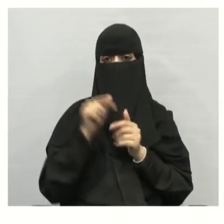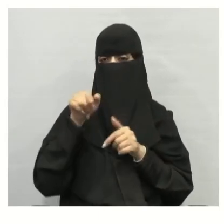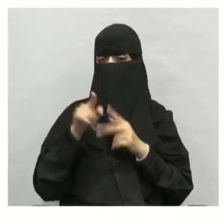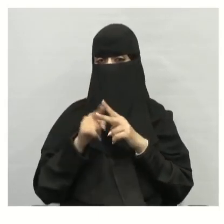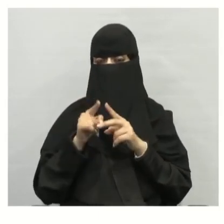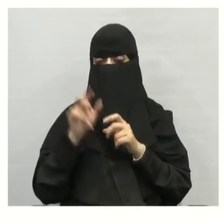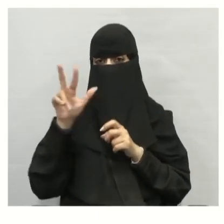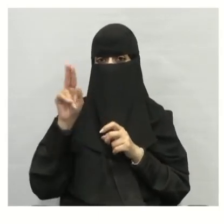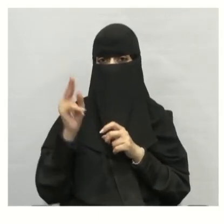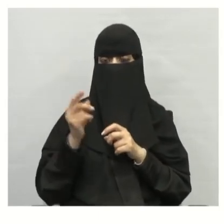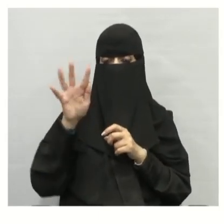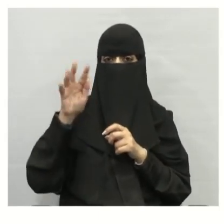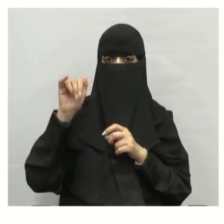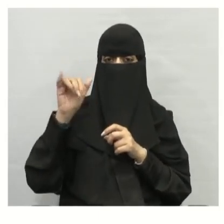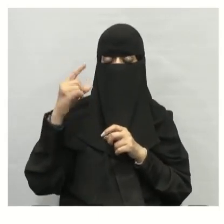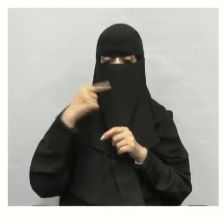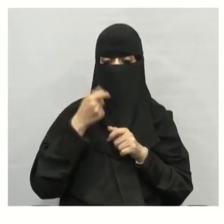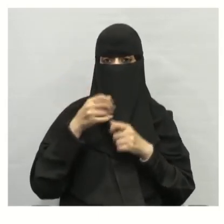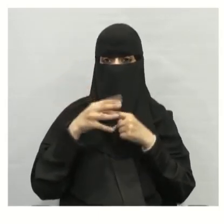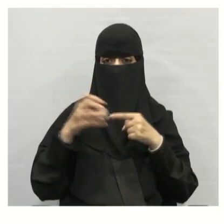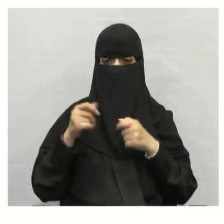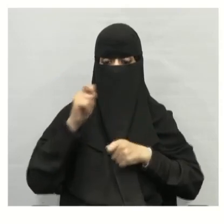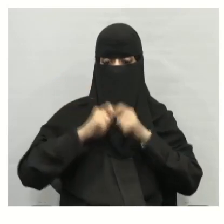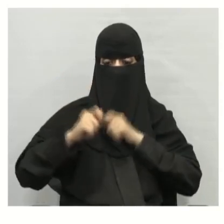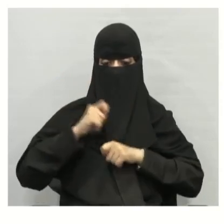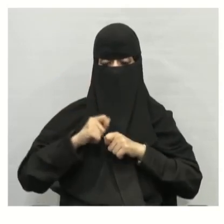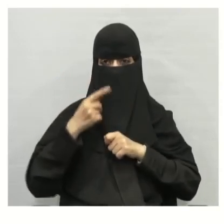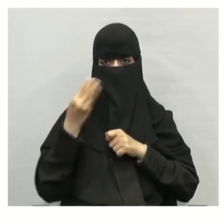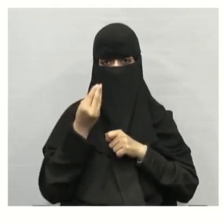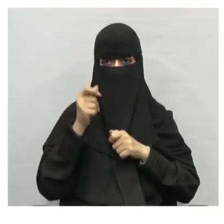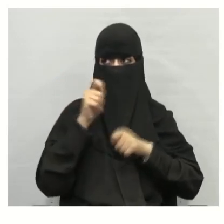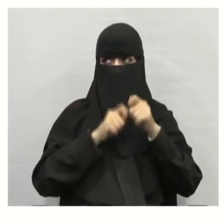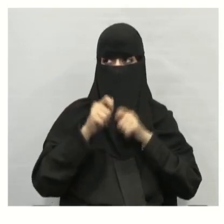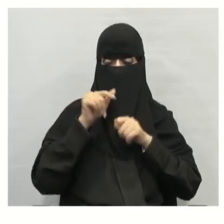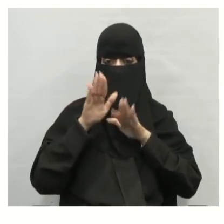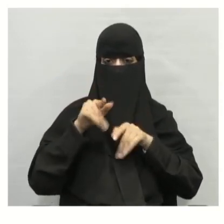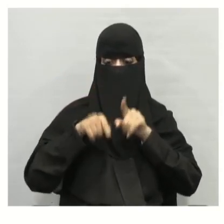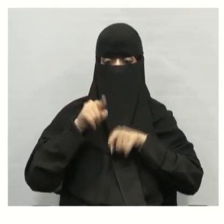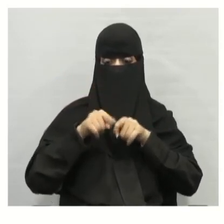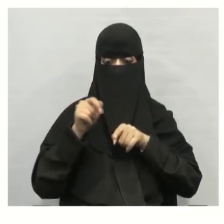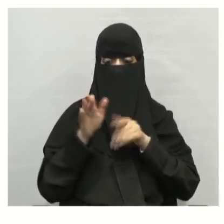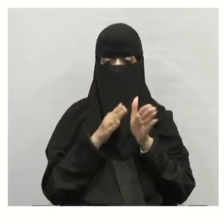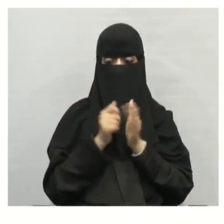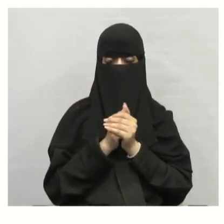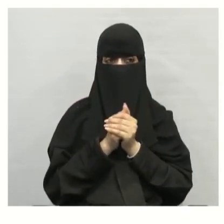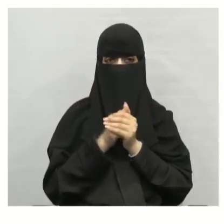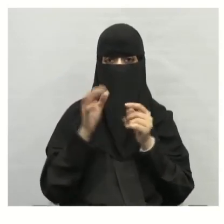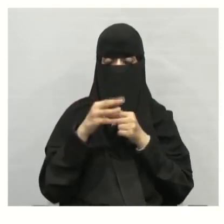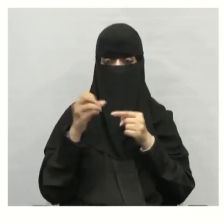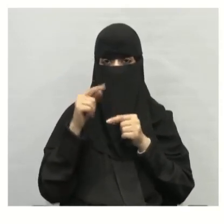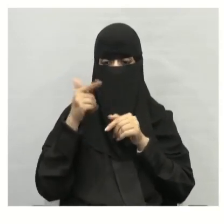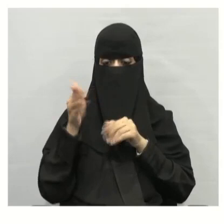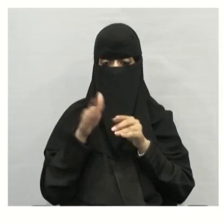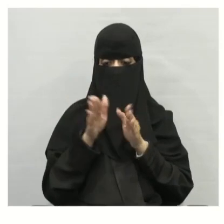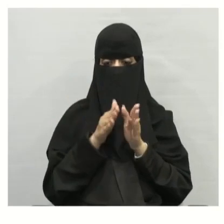الترشيد، تقليل الاستهلاك سنقوم الآن بإيجاد الفرق بين الأنواع الثلاثة الترشيد،